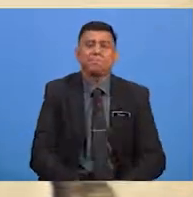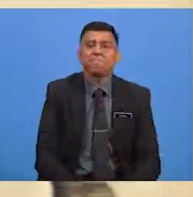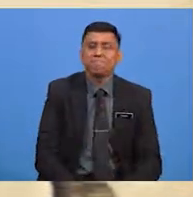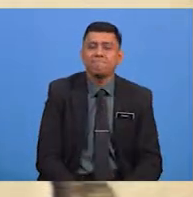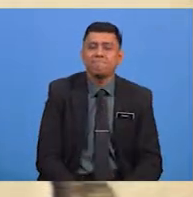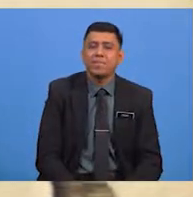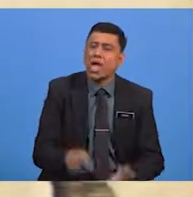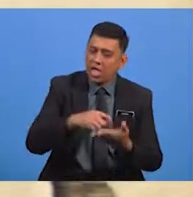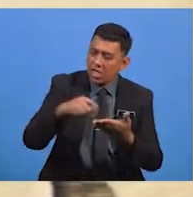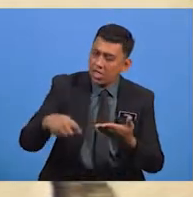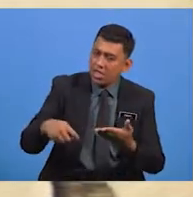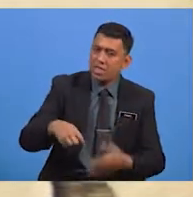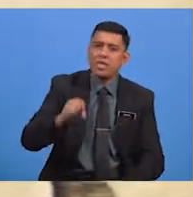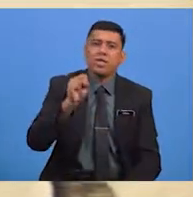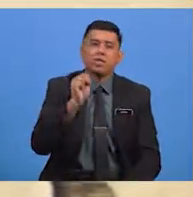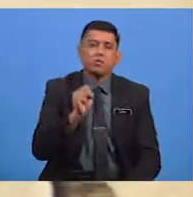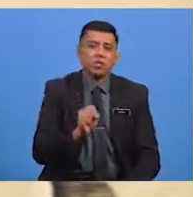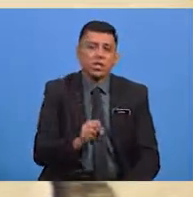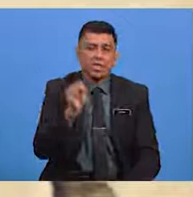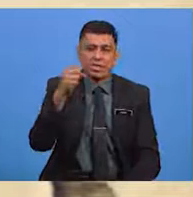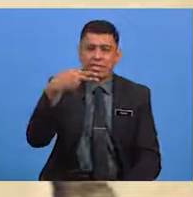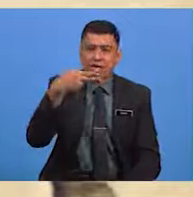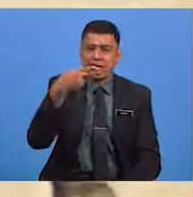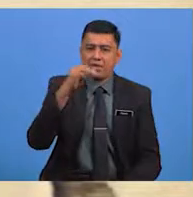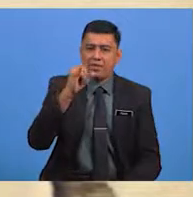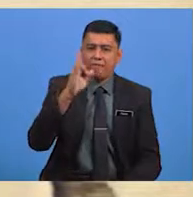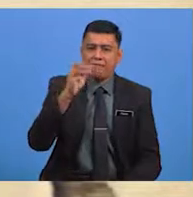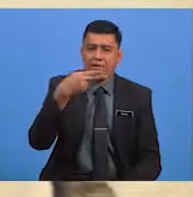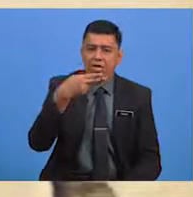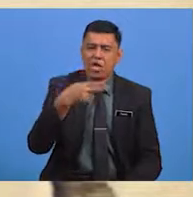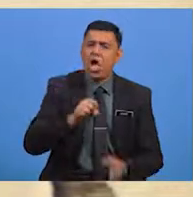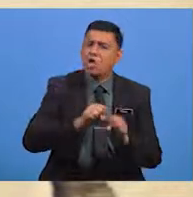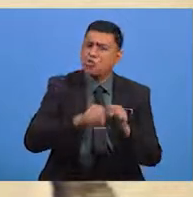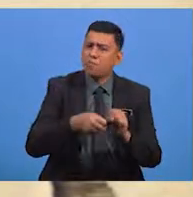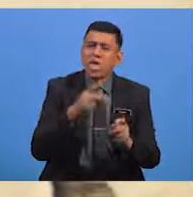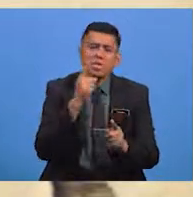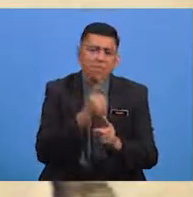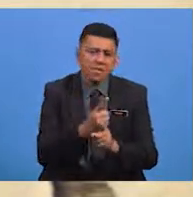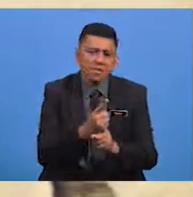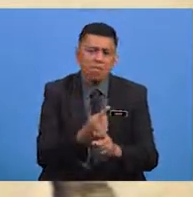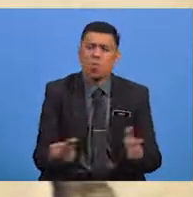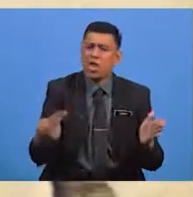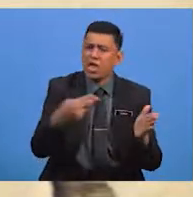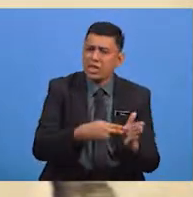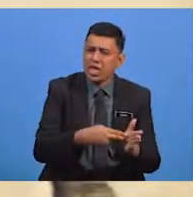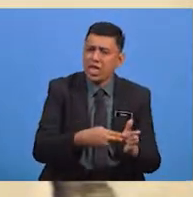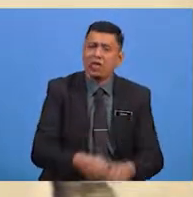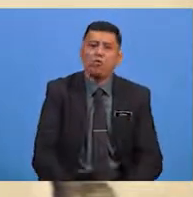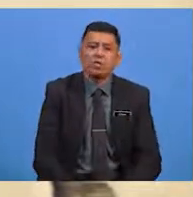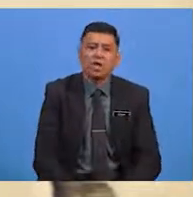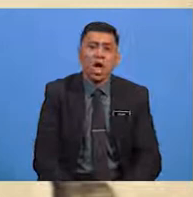Ditulis Sahifah Supaya Nyata Pengulangan Dalam Contoh Ini